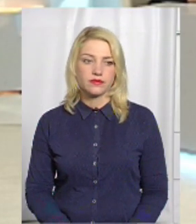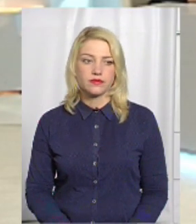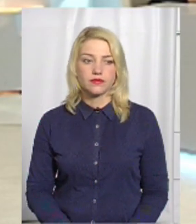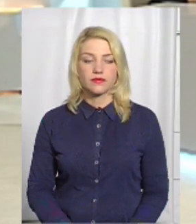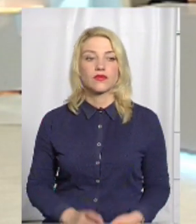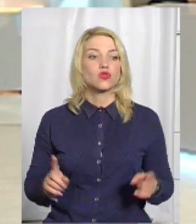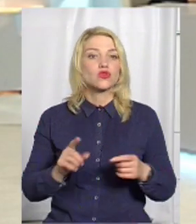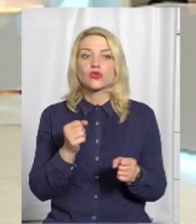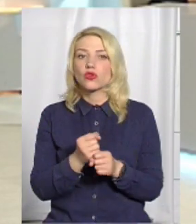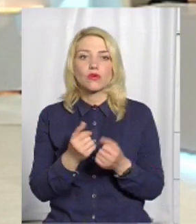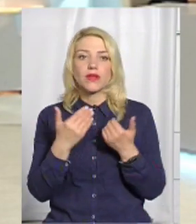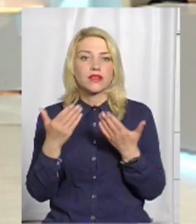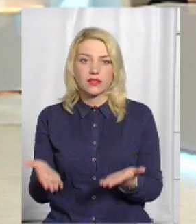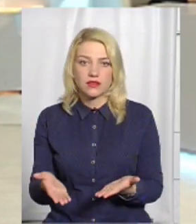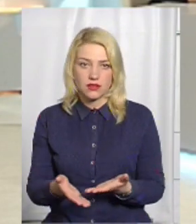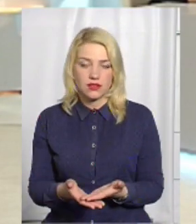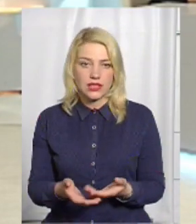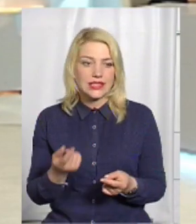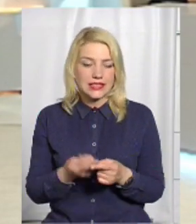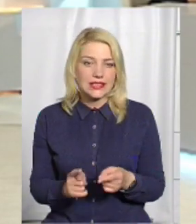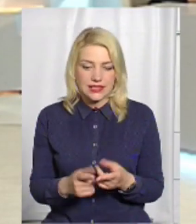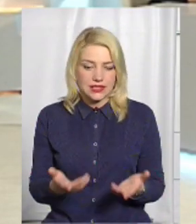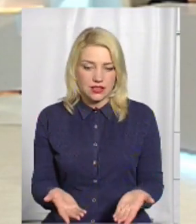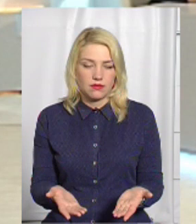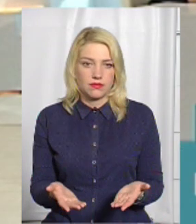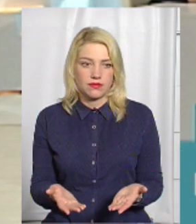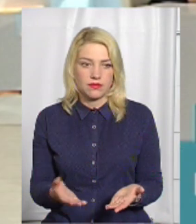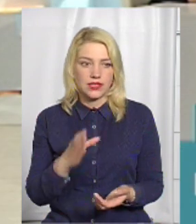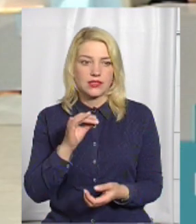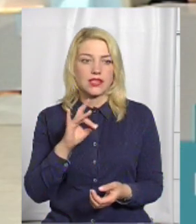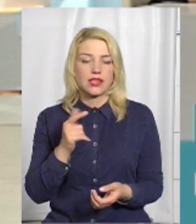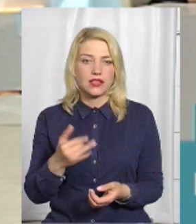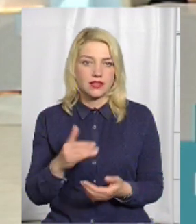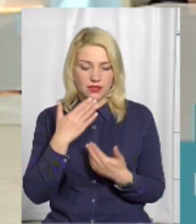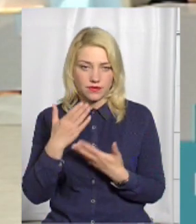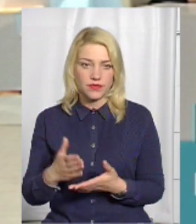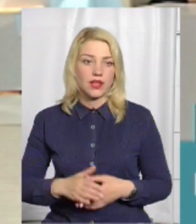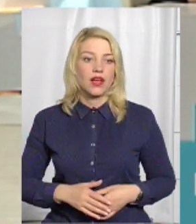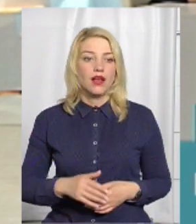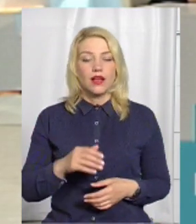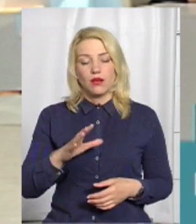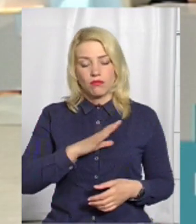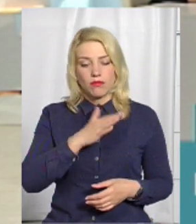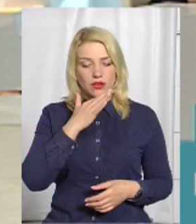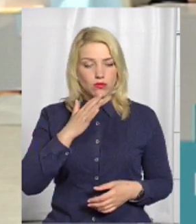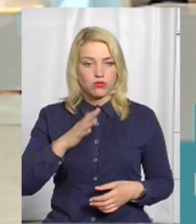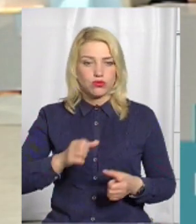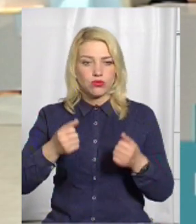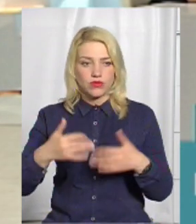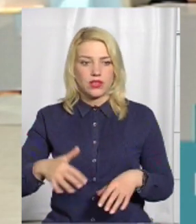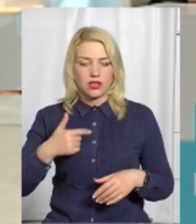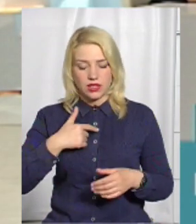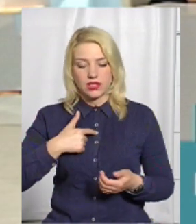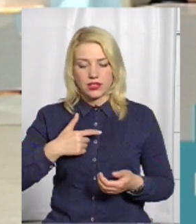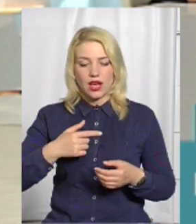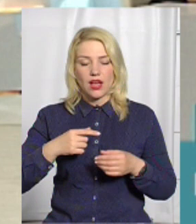Що робити з цим, пане Сергій? Ви знаєте, дуже багато було втрат. Я досліджую саме